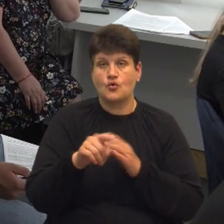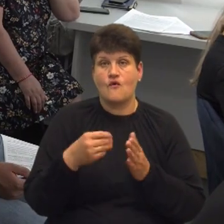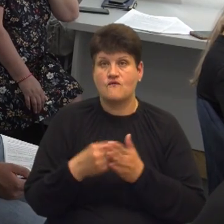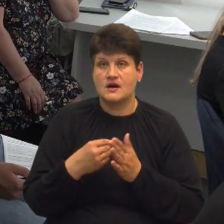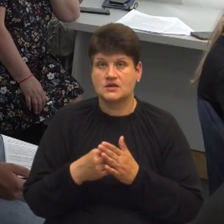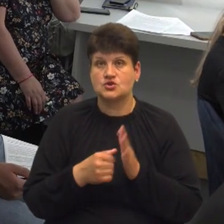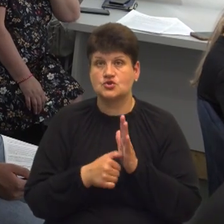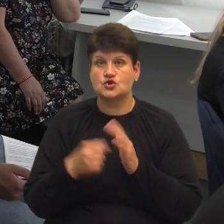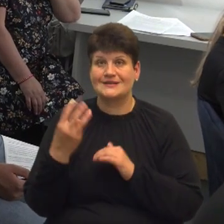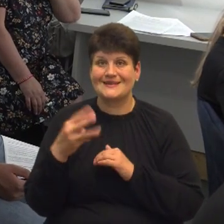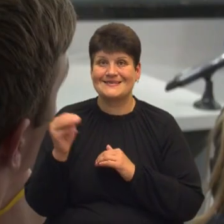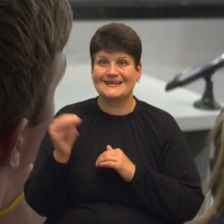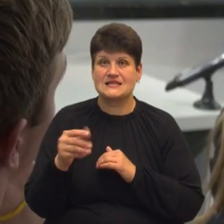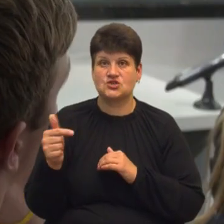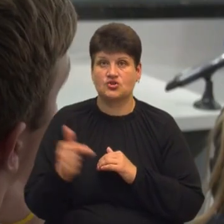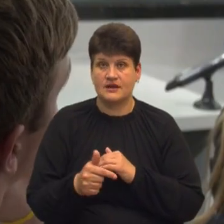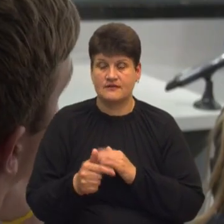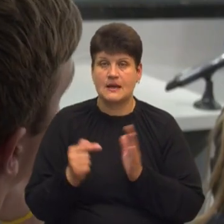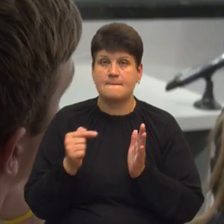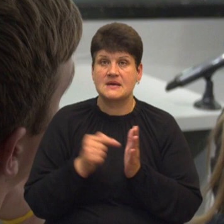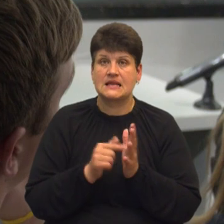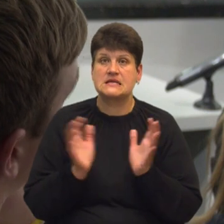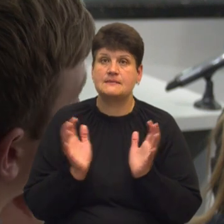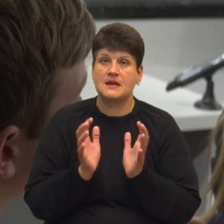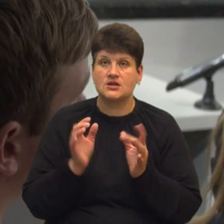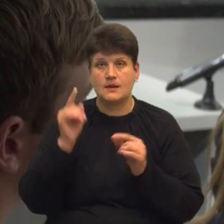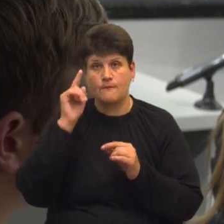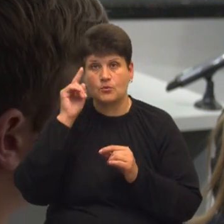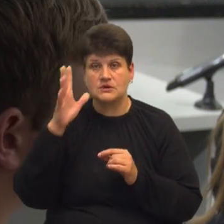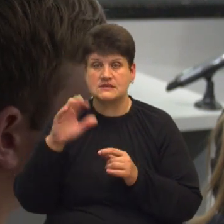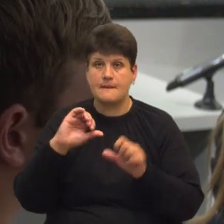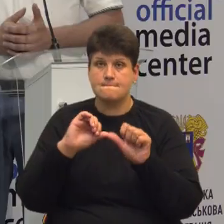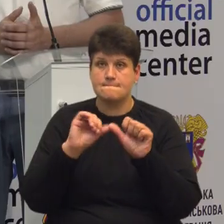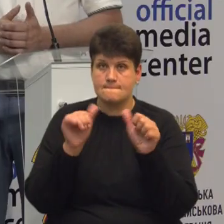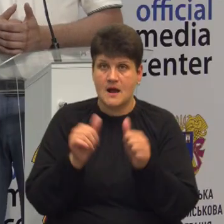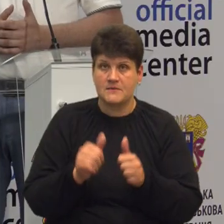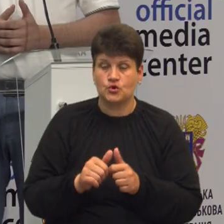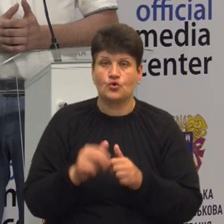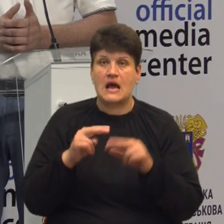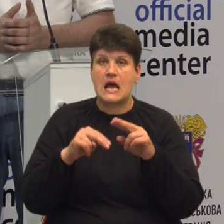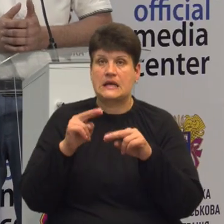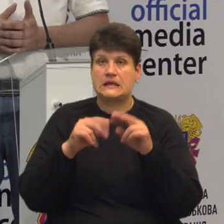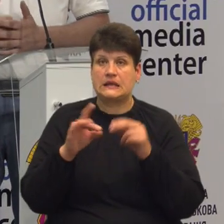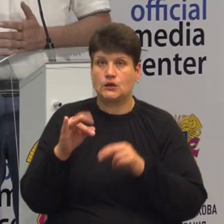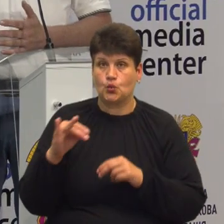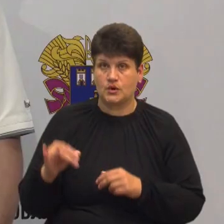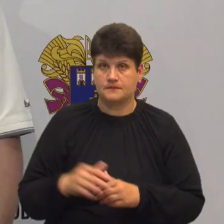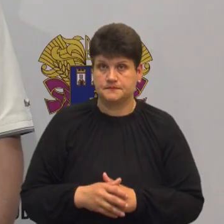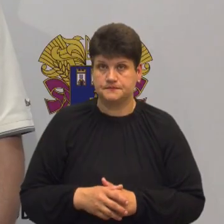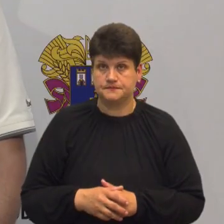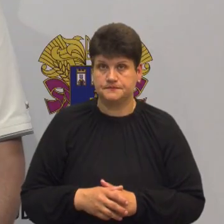630 тисяч гривень. Мета збереження та популяризація пам'яток архітектури, розповів Ігор Кульчицький.